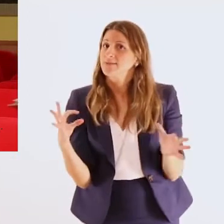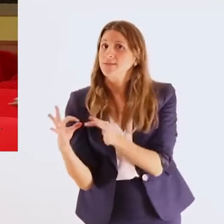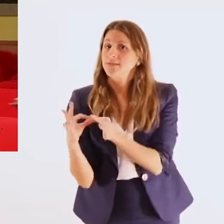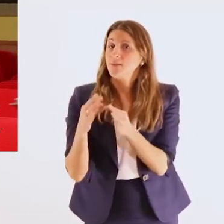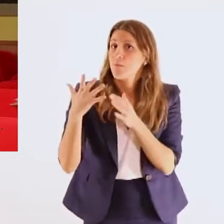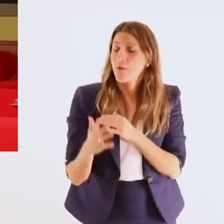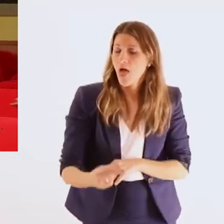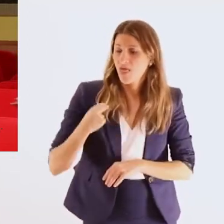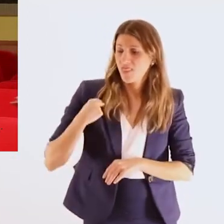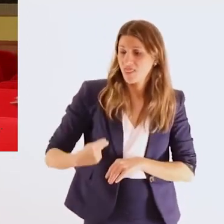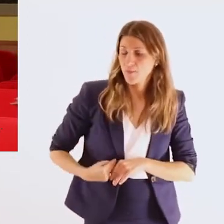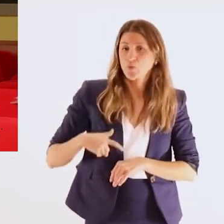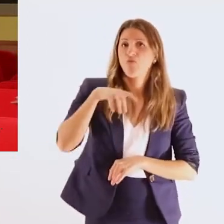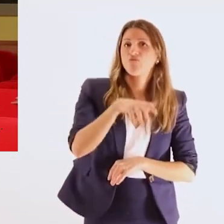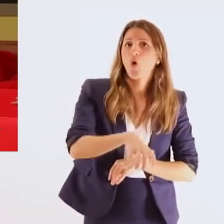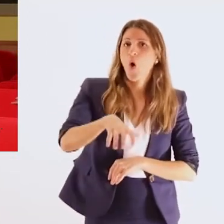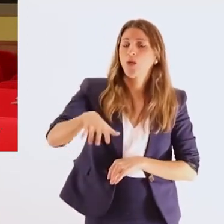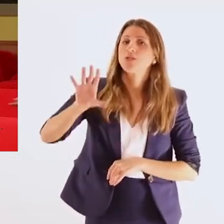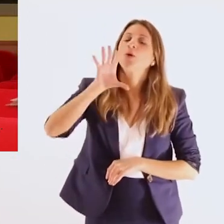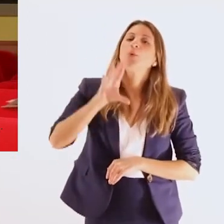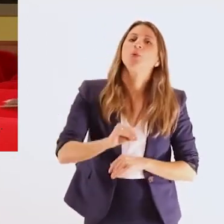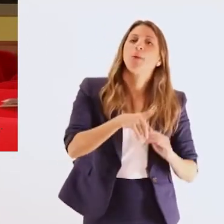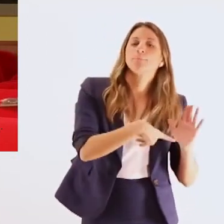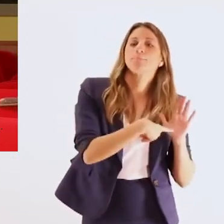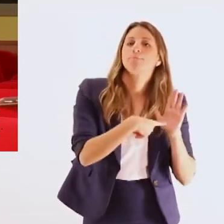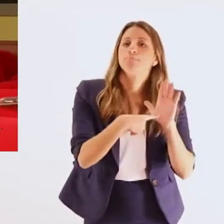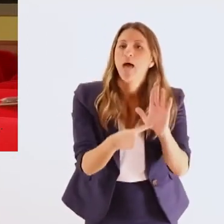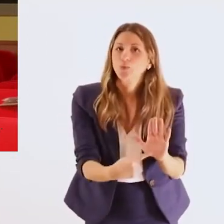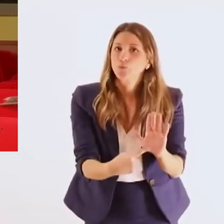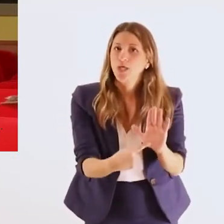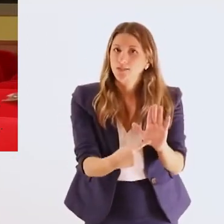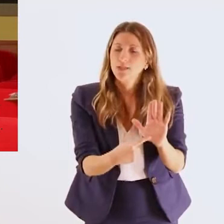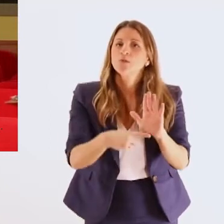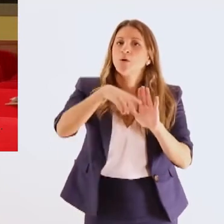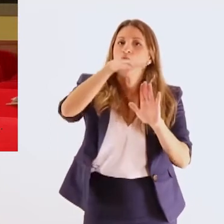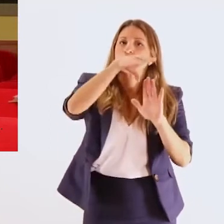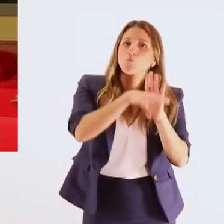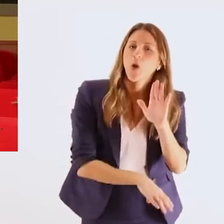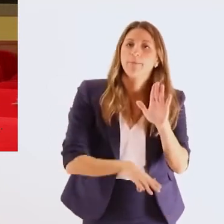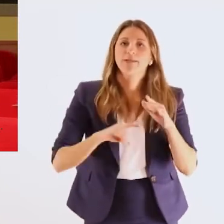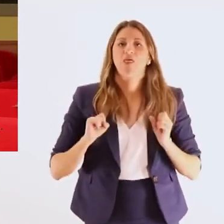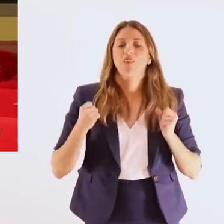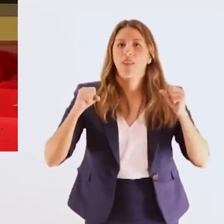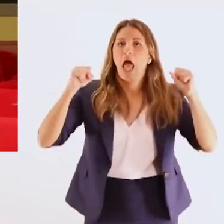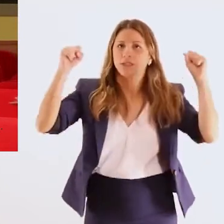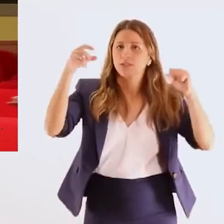αναφέρεται στην πιστοποίηση των επιχειρήσεων θα πούν πολλά περισσότερα στο μέλλον Έχουμε συνεργαστεί με